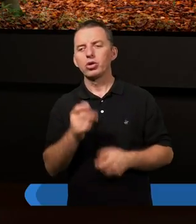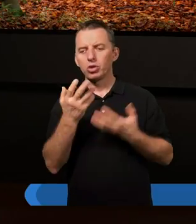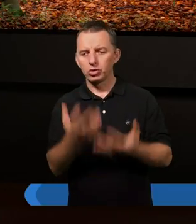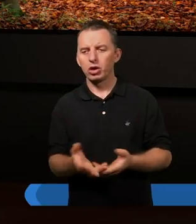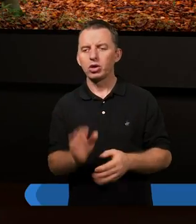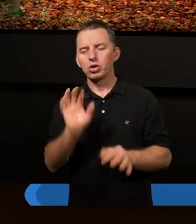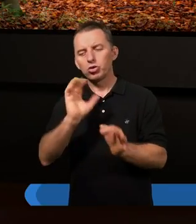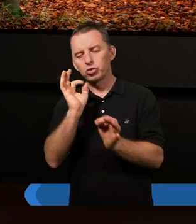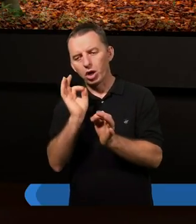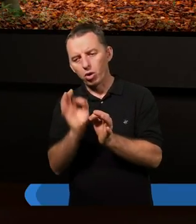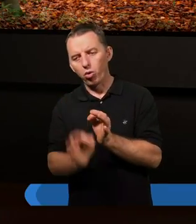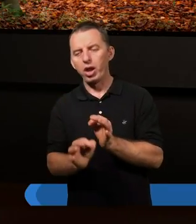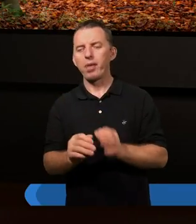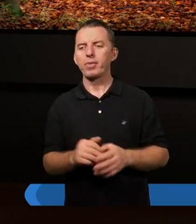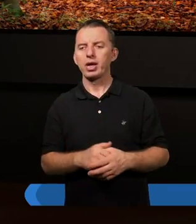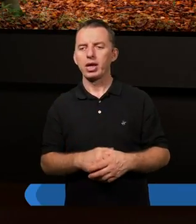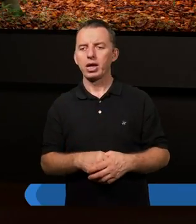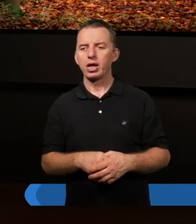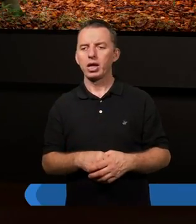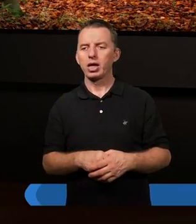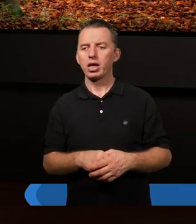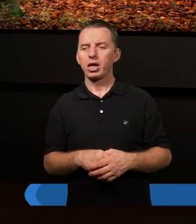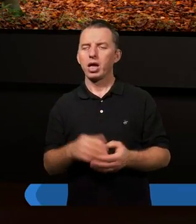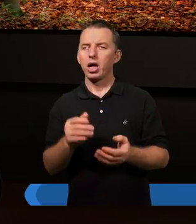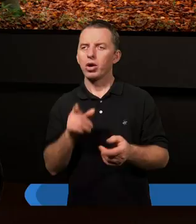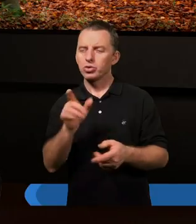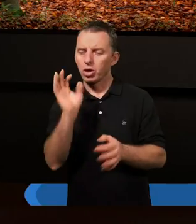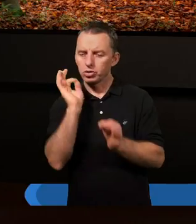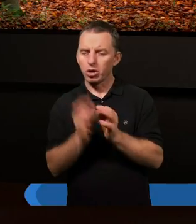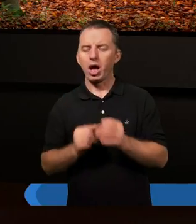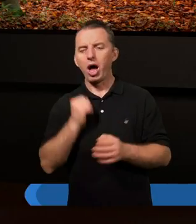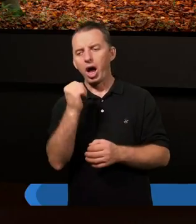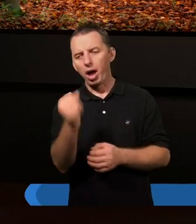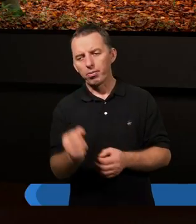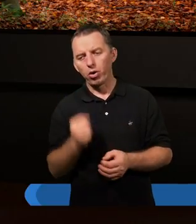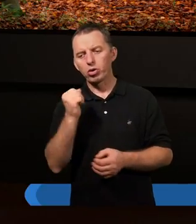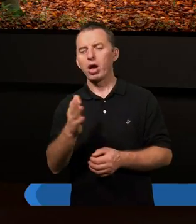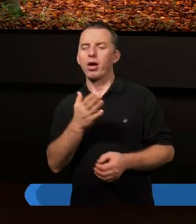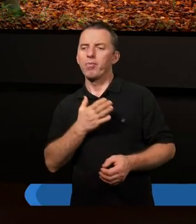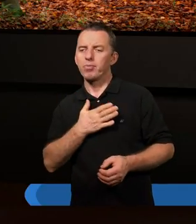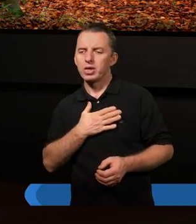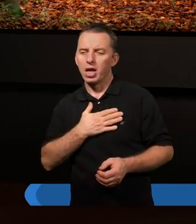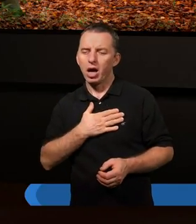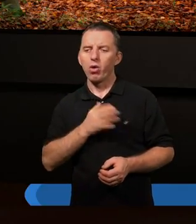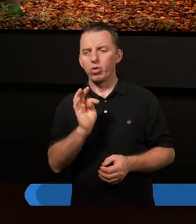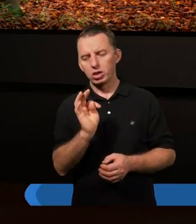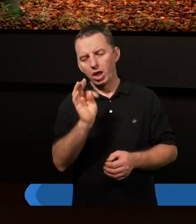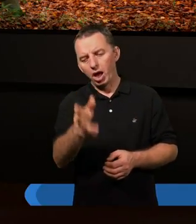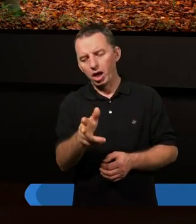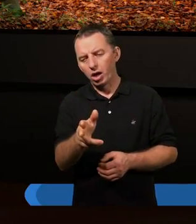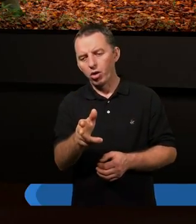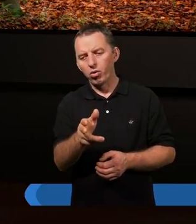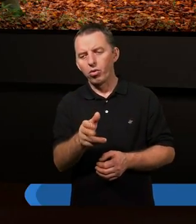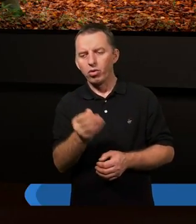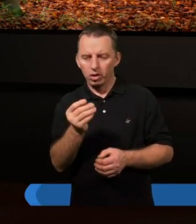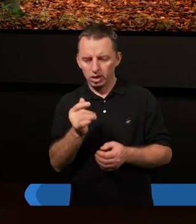szczególnym. A szczególnie apostoł Paweł miał taką ideę,